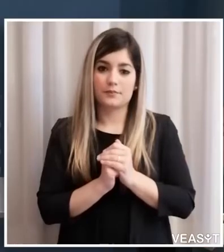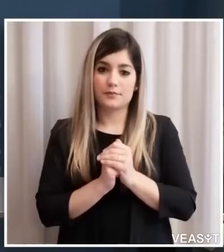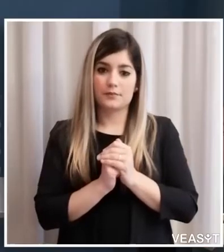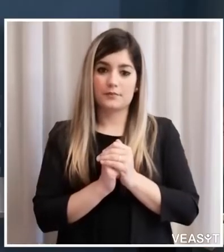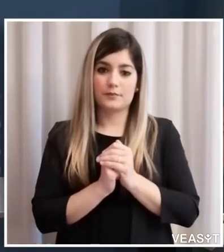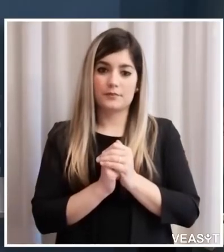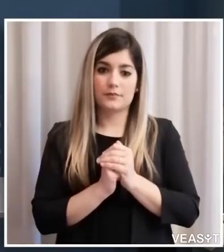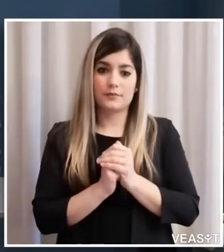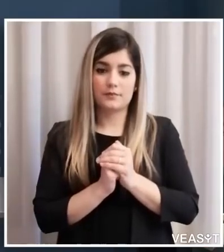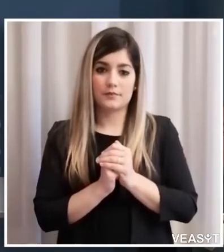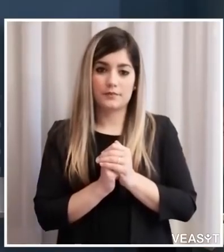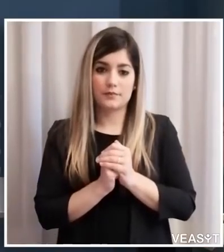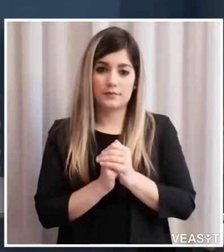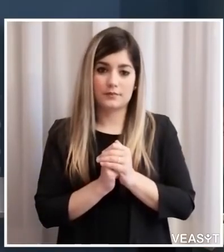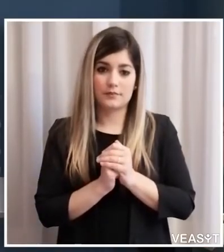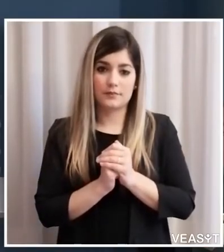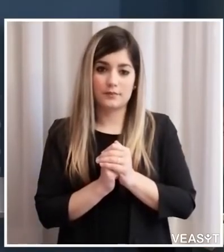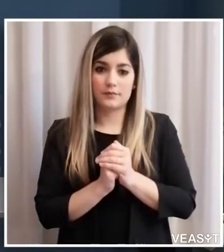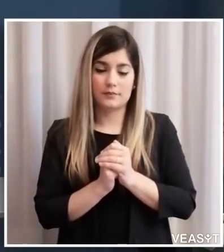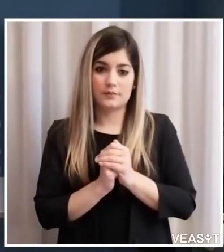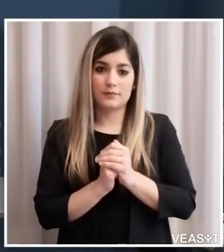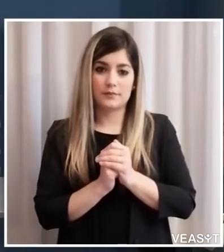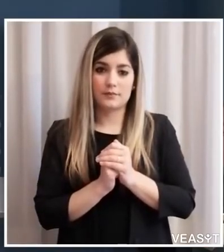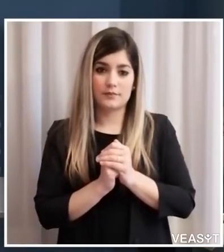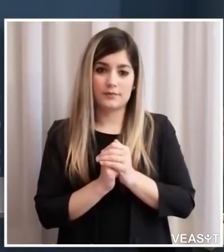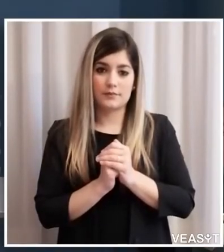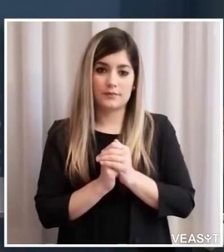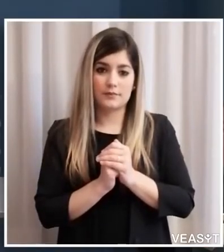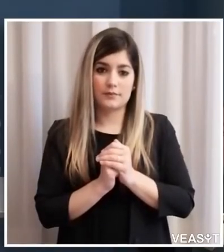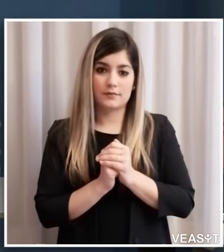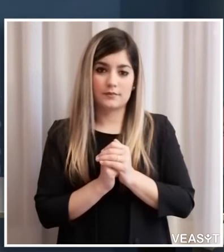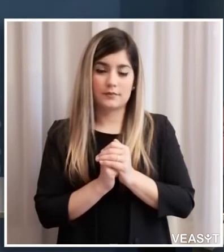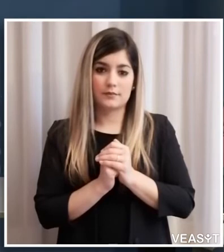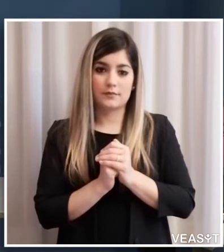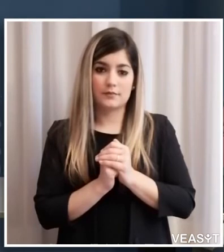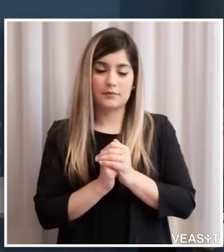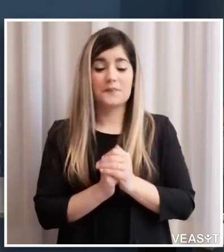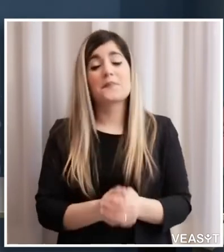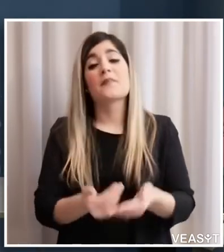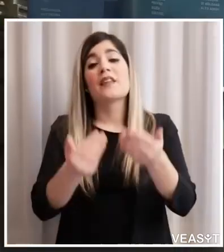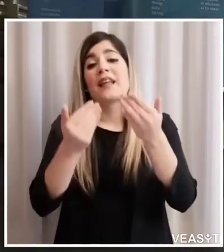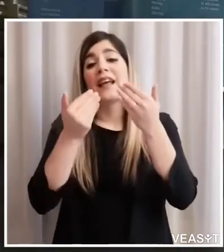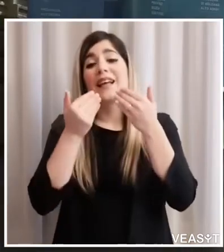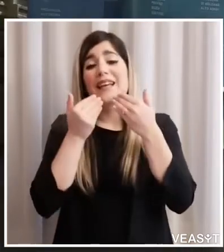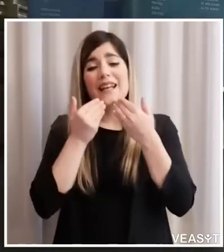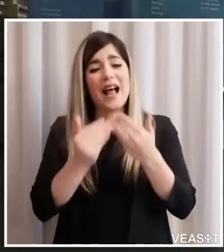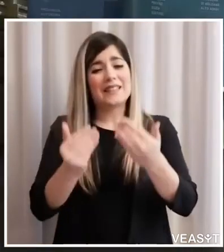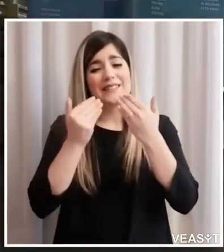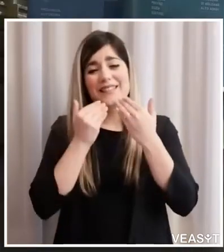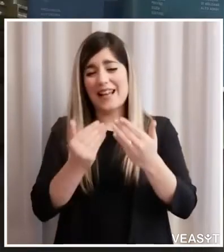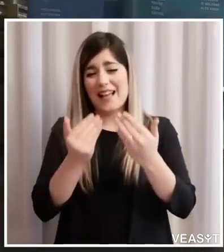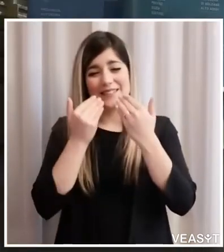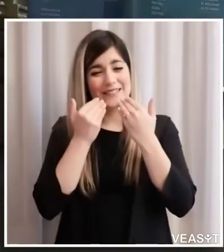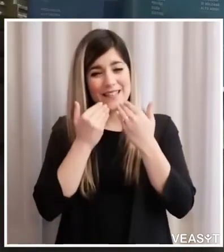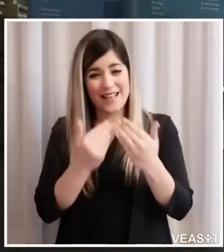un bisogno ringrazio un grande ringraziamento è anche da parte